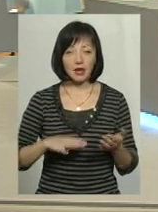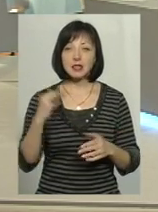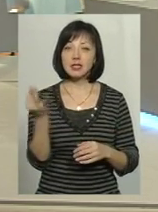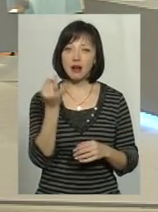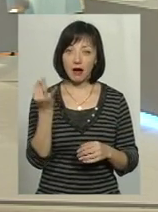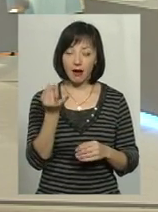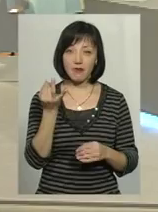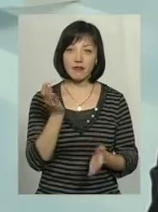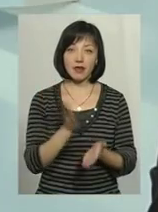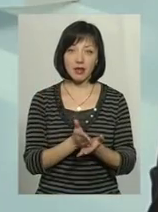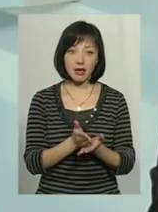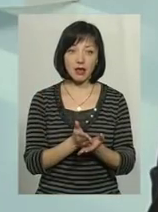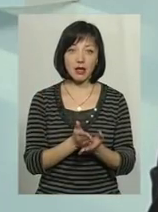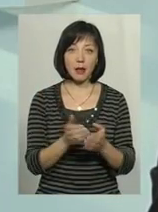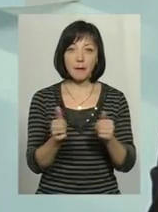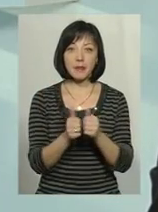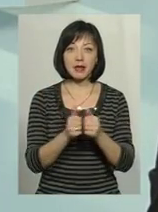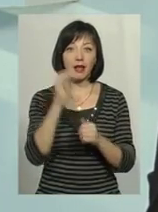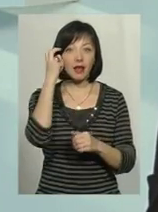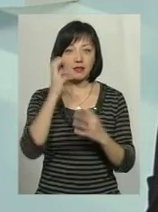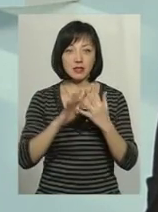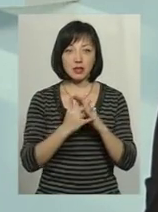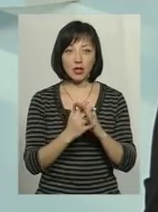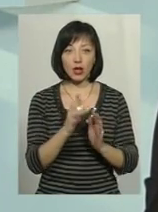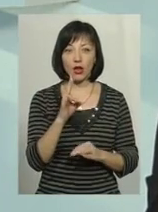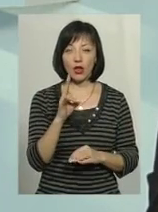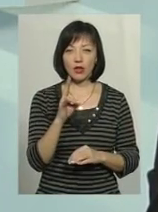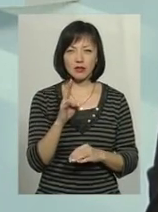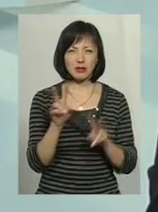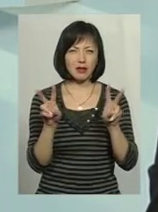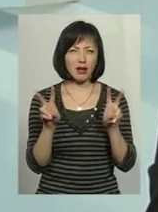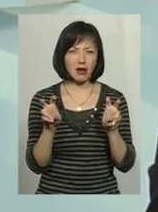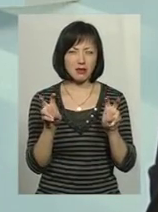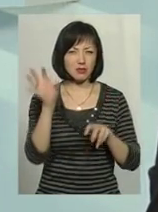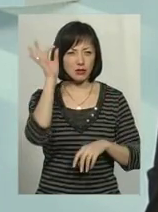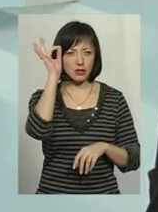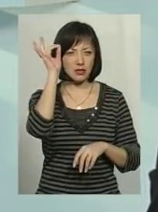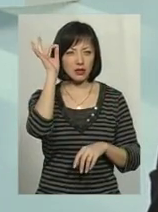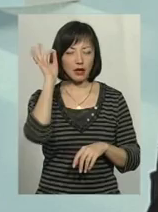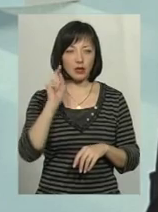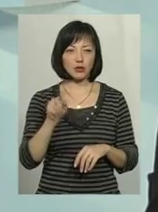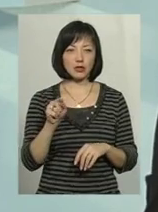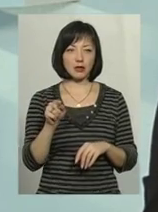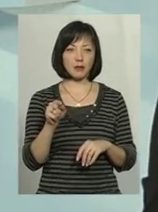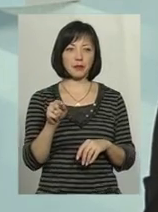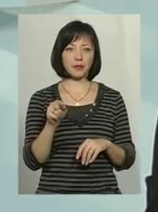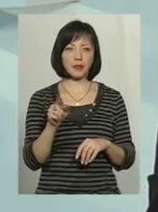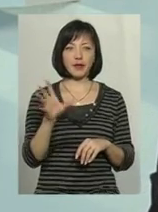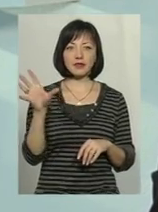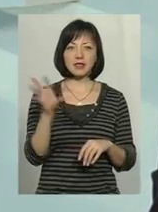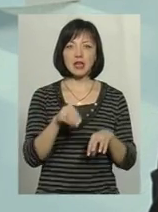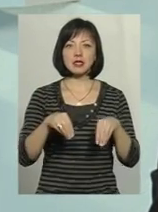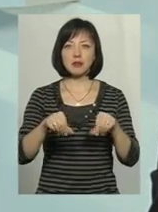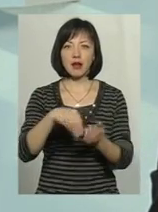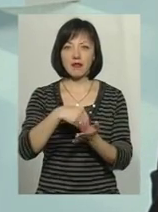цікаво, є під Києвом село, зараз не згадаю це назву, там практично вся земла